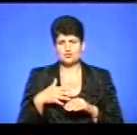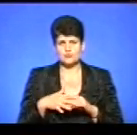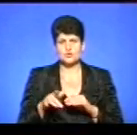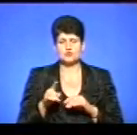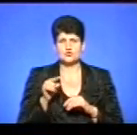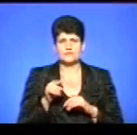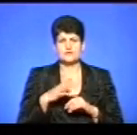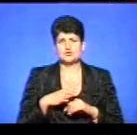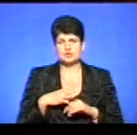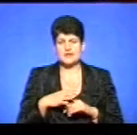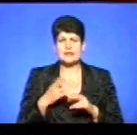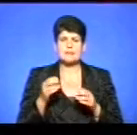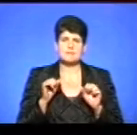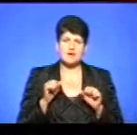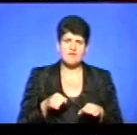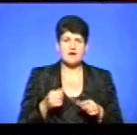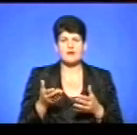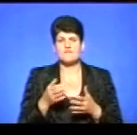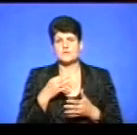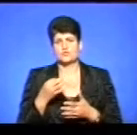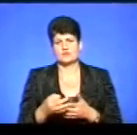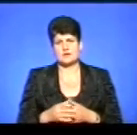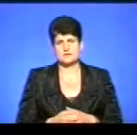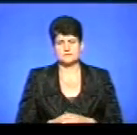їх очікує, які права, яка відповідальність.